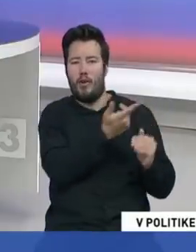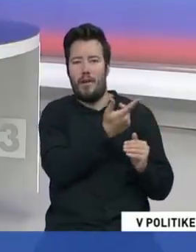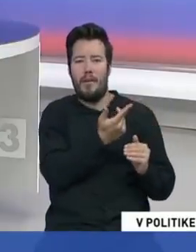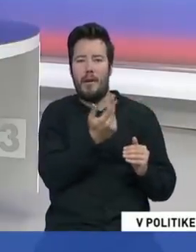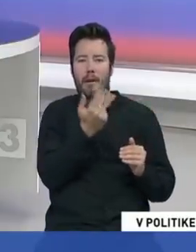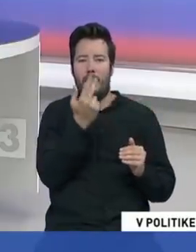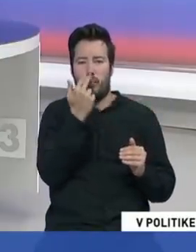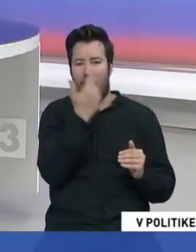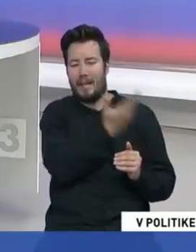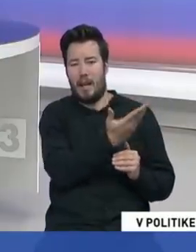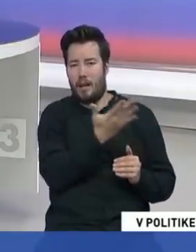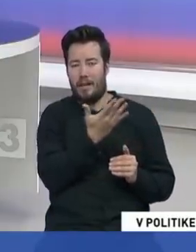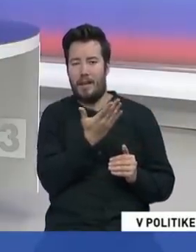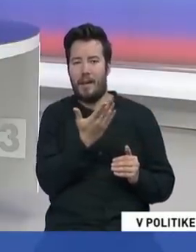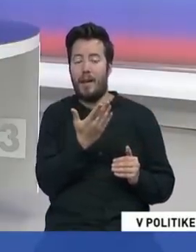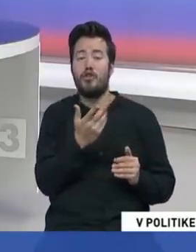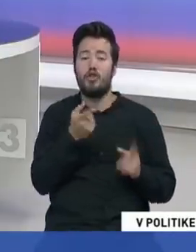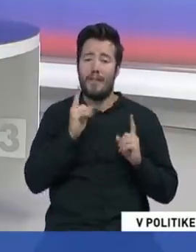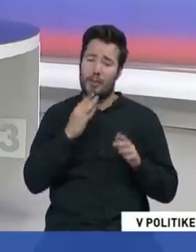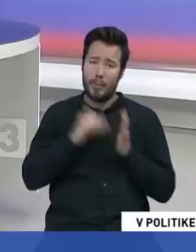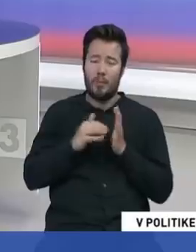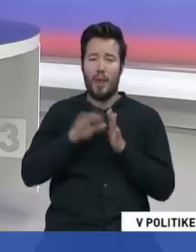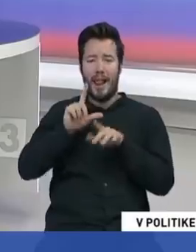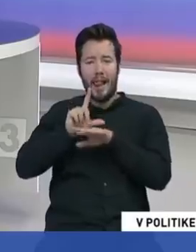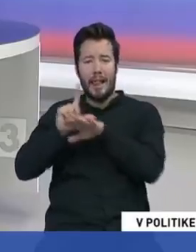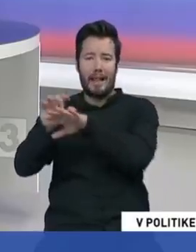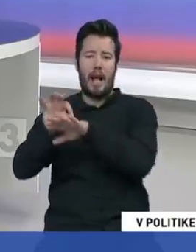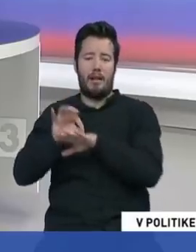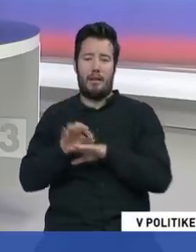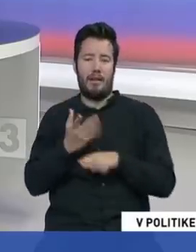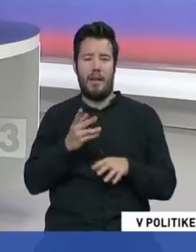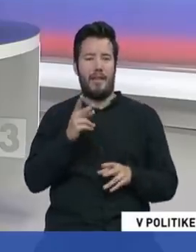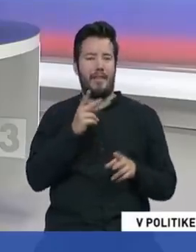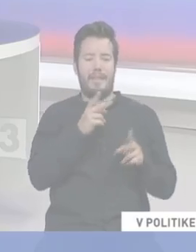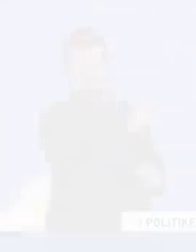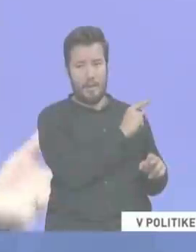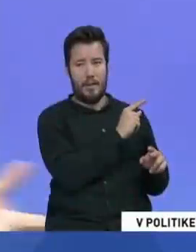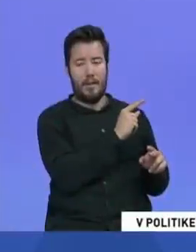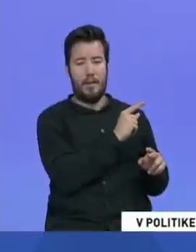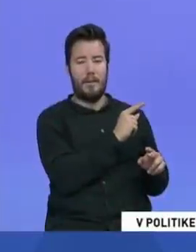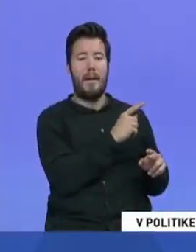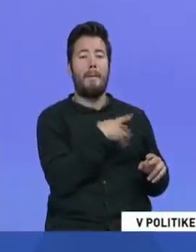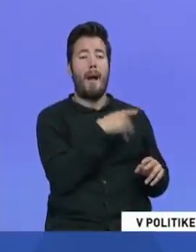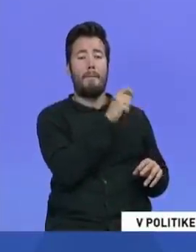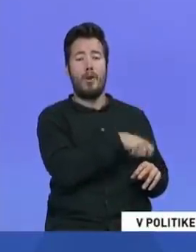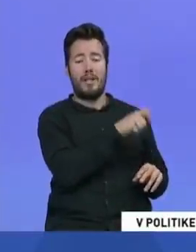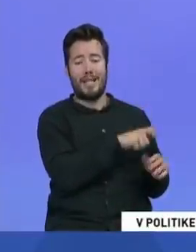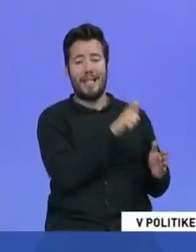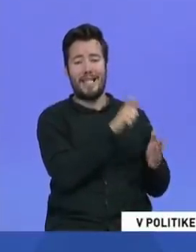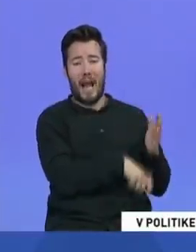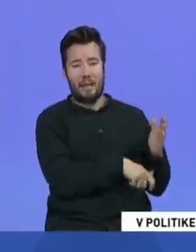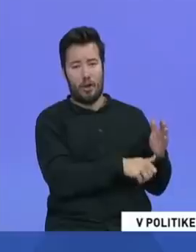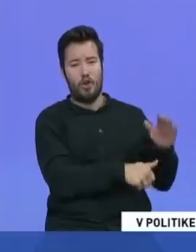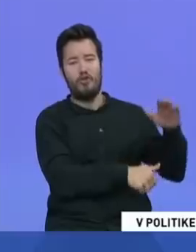Slovensko dneska potrebuje lídra a nie nevychovaného chuligána, ktorý je dneska na čele vlády. Poslanec strany, ktorej bol